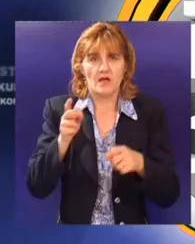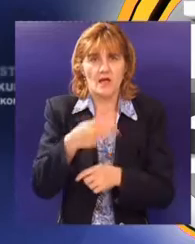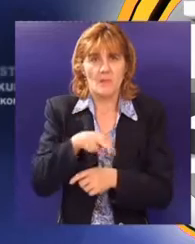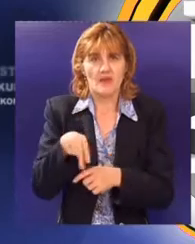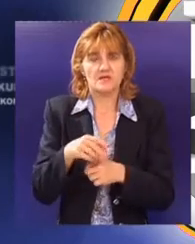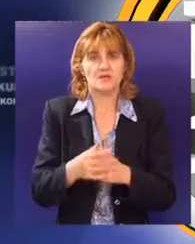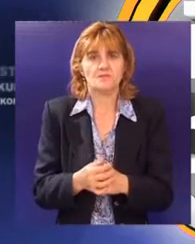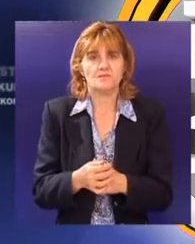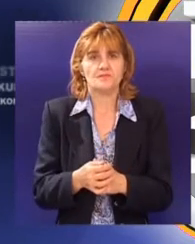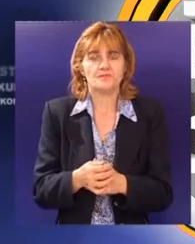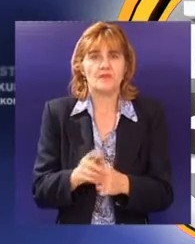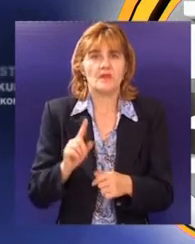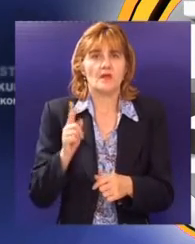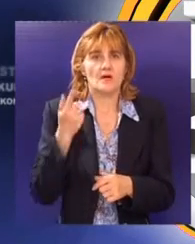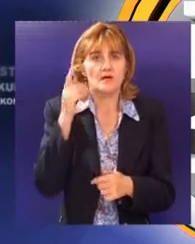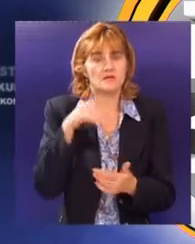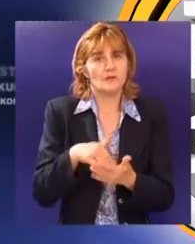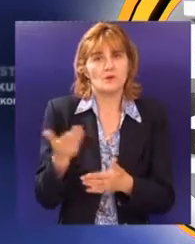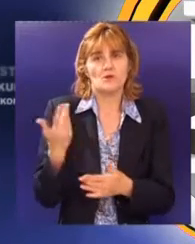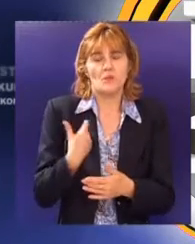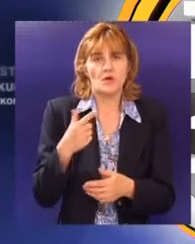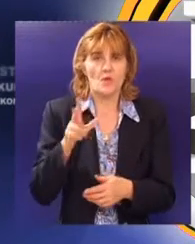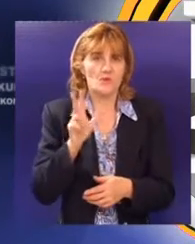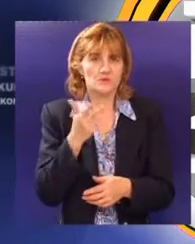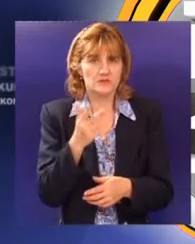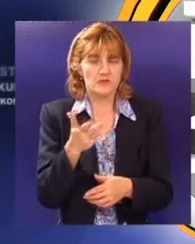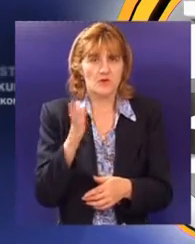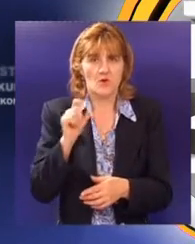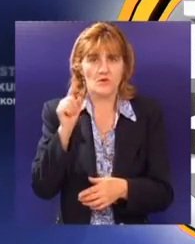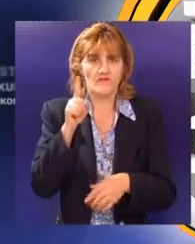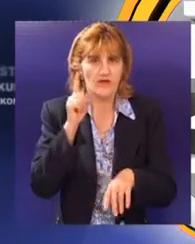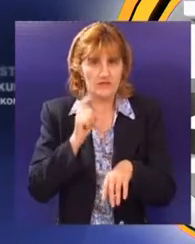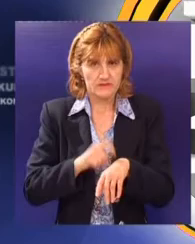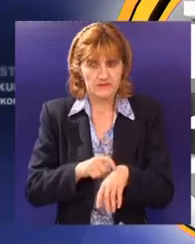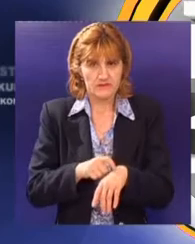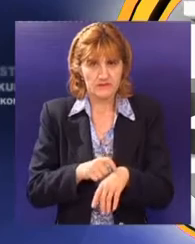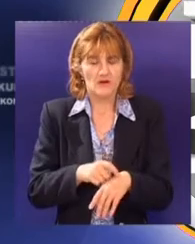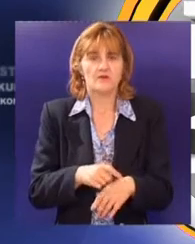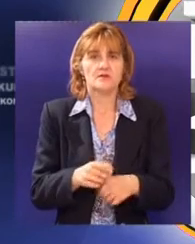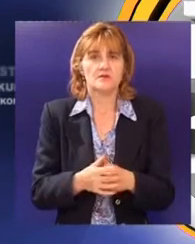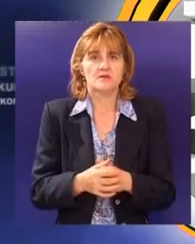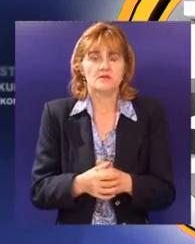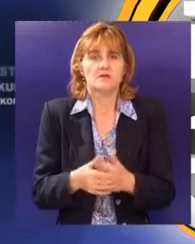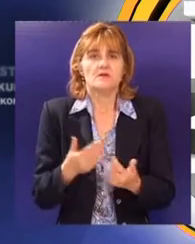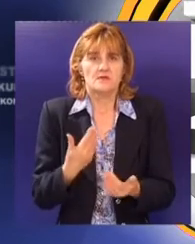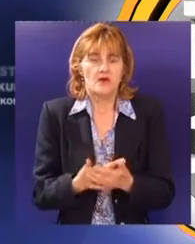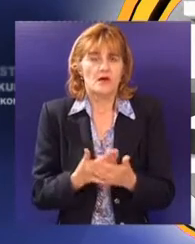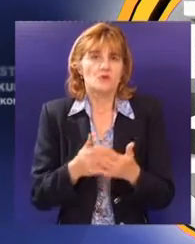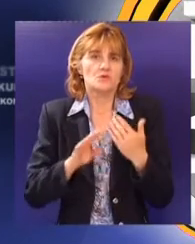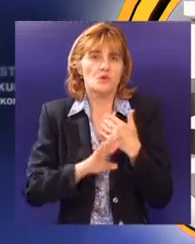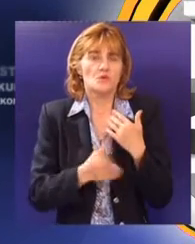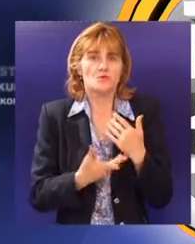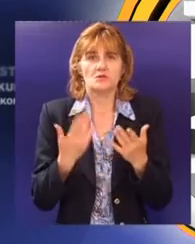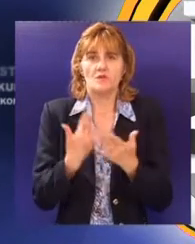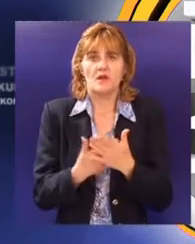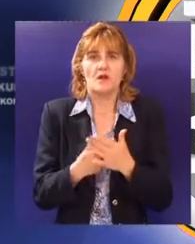Rezultati bi trebali da dobijemo u sredu negde oko 12 sati, da ih dešifrujemo, tako da učenici su naši